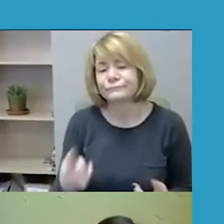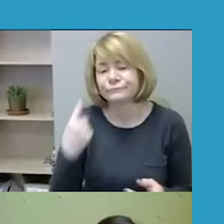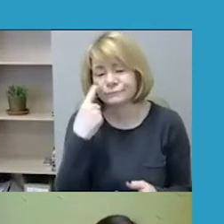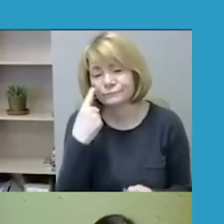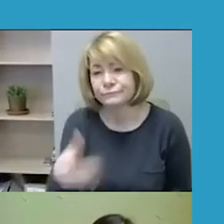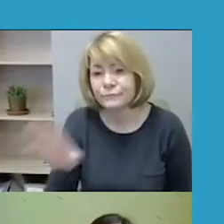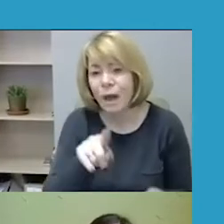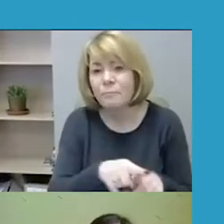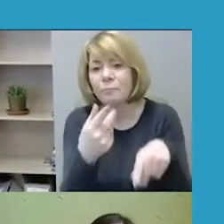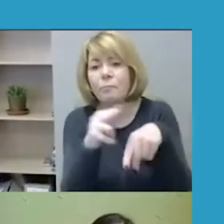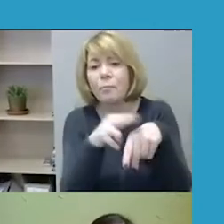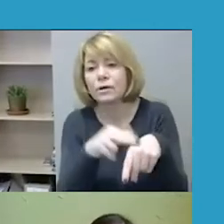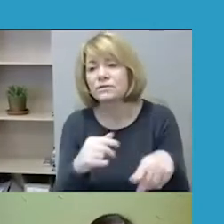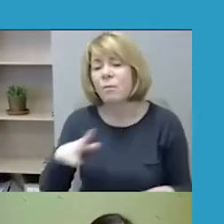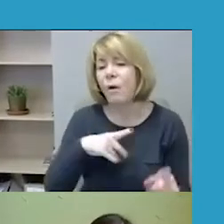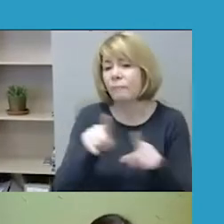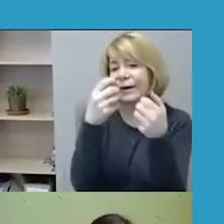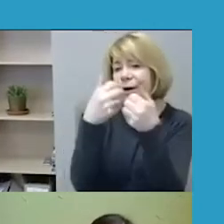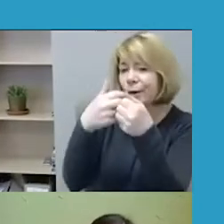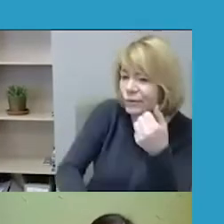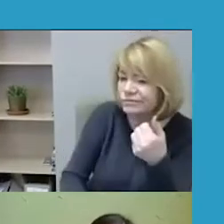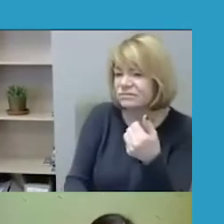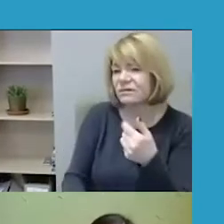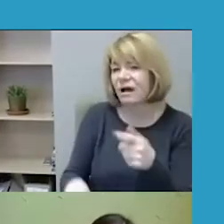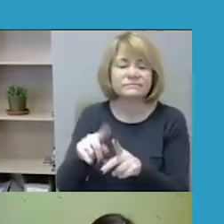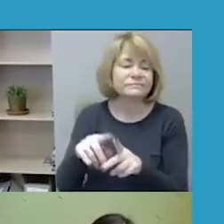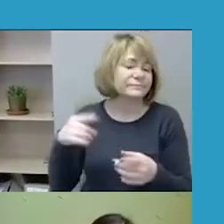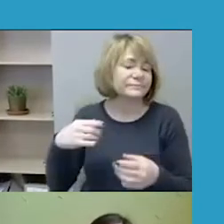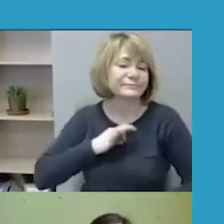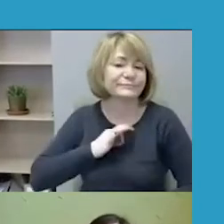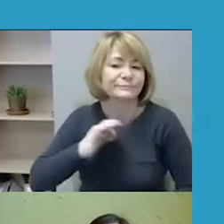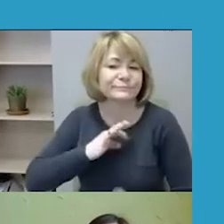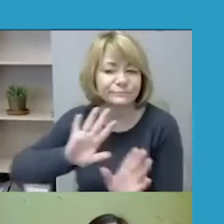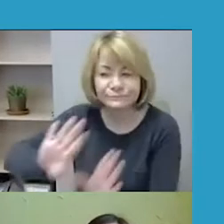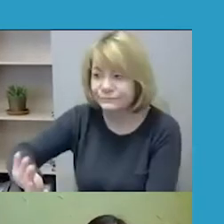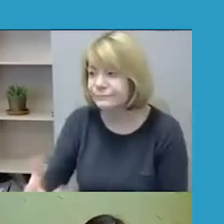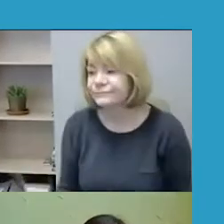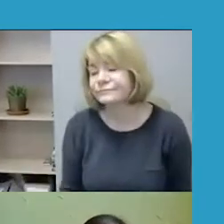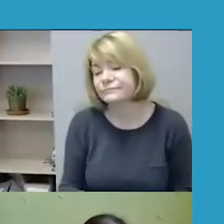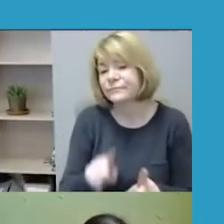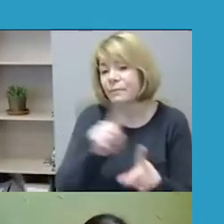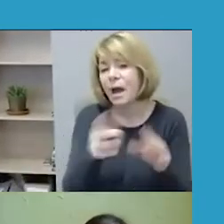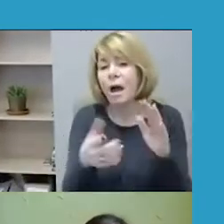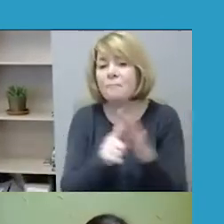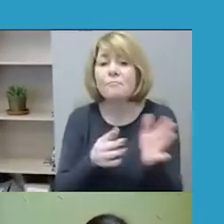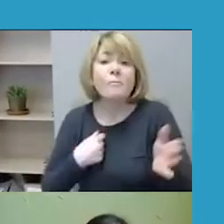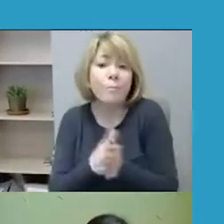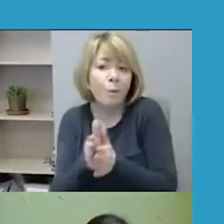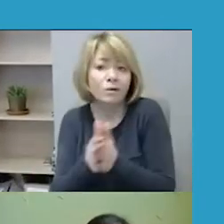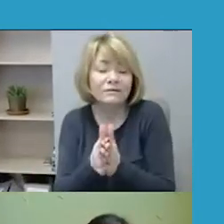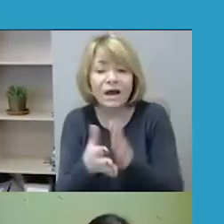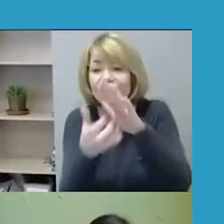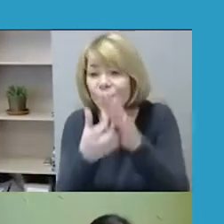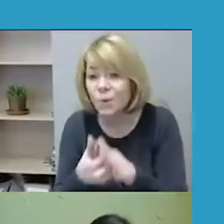pareigūnai buvo abejingi ir apatiški nukentėjusi apatirčiai. Kai kurie stokojo motivacijos bei patirties,